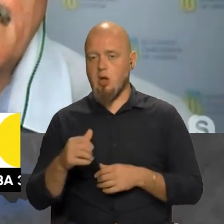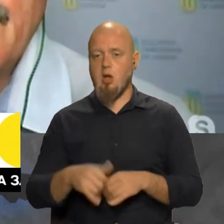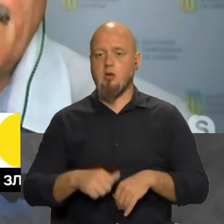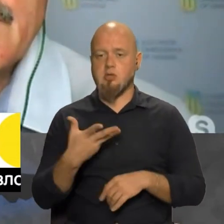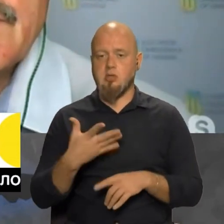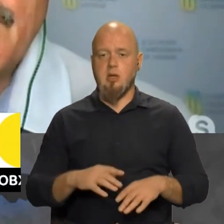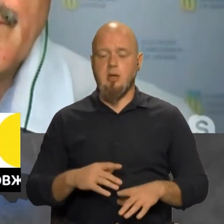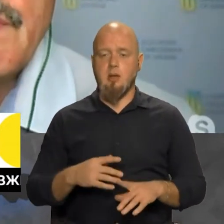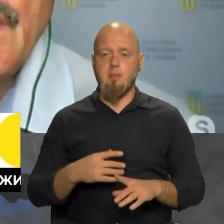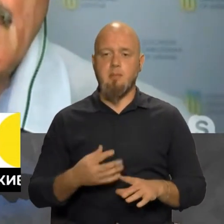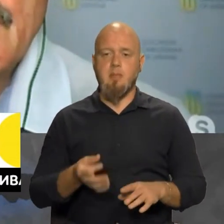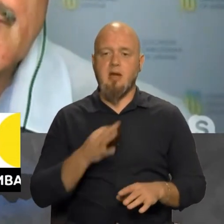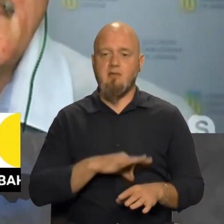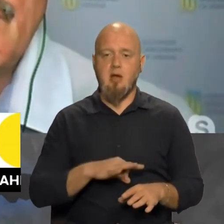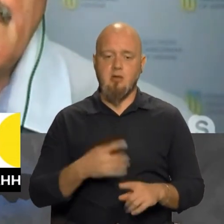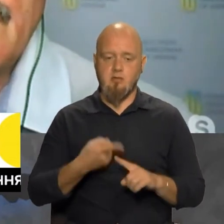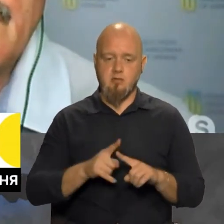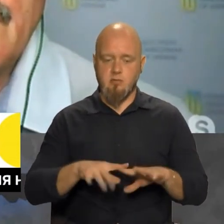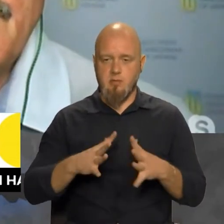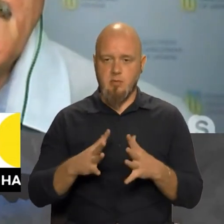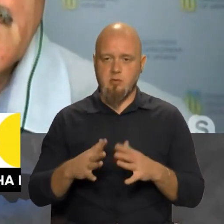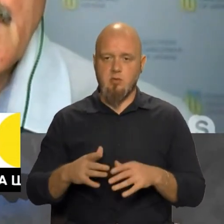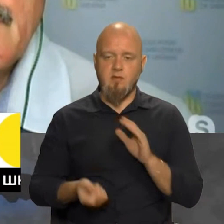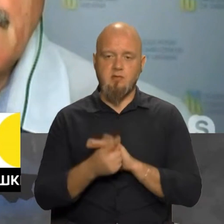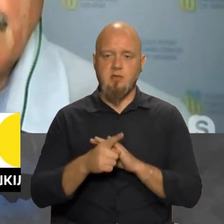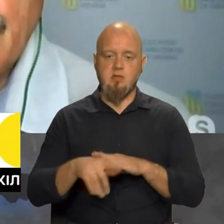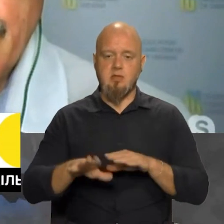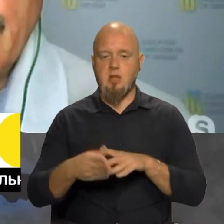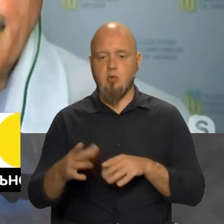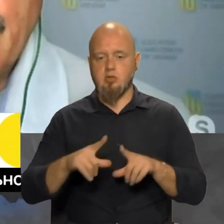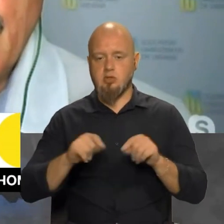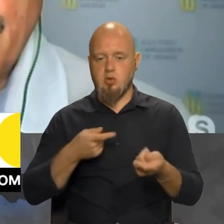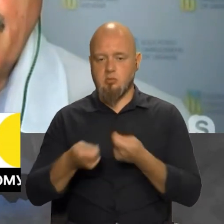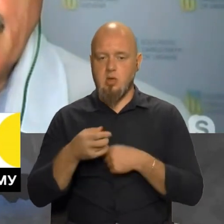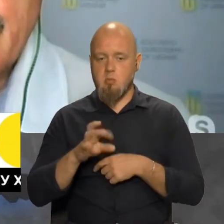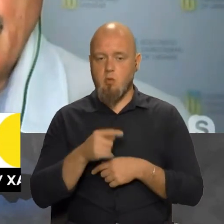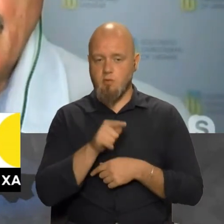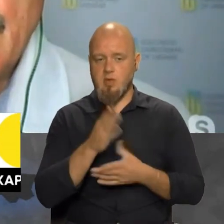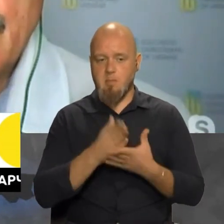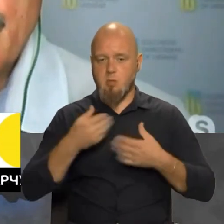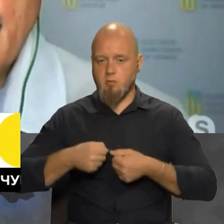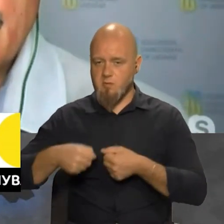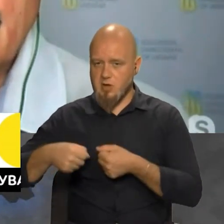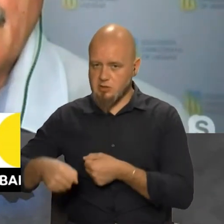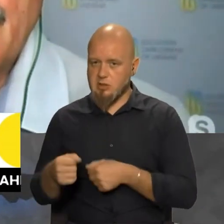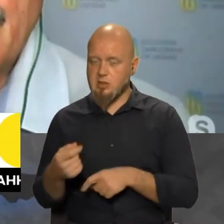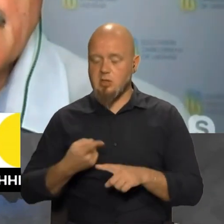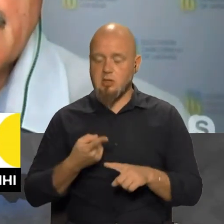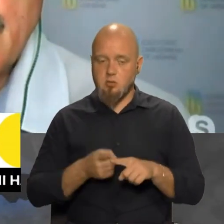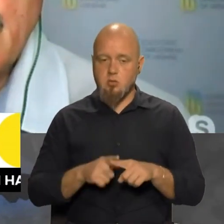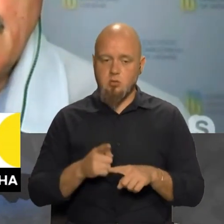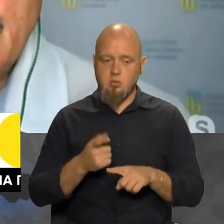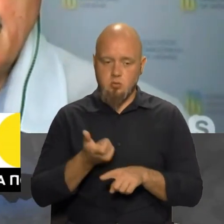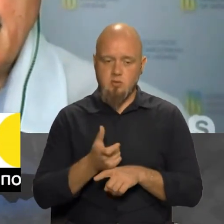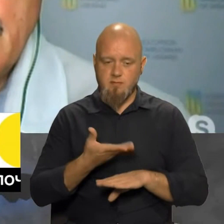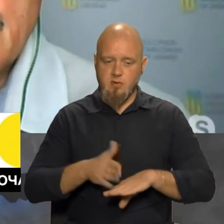у цьому випадку виявляється на боці шкільної адміністрації, бо вони мають повноваження, то дуже важко батькам